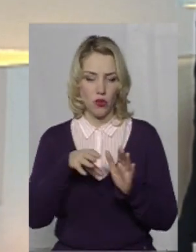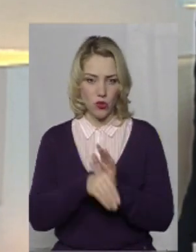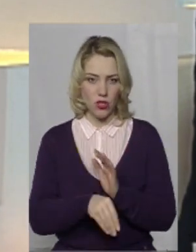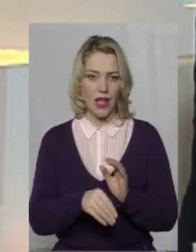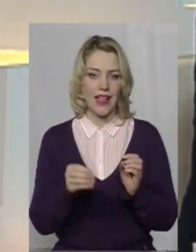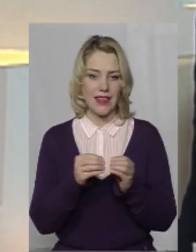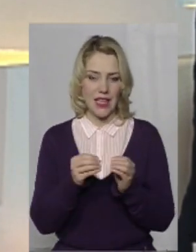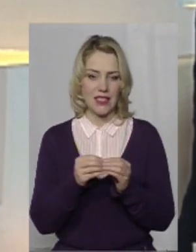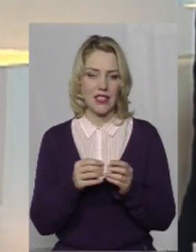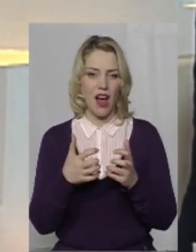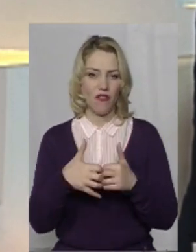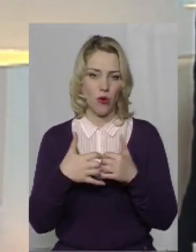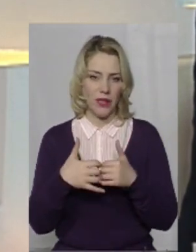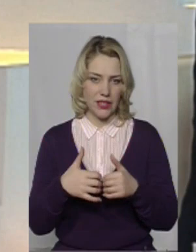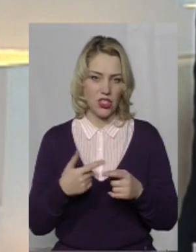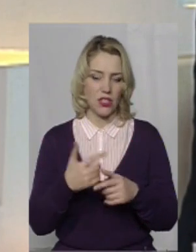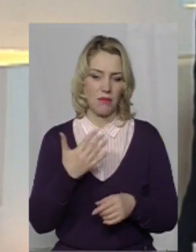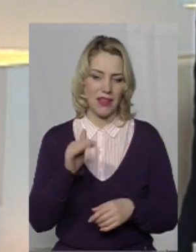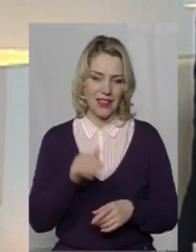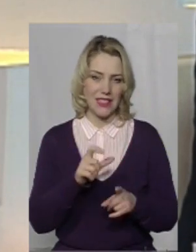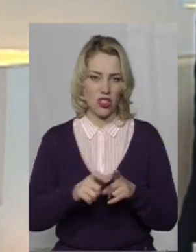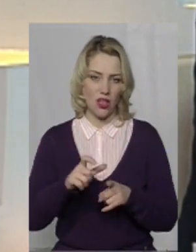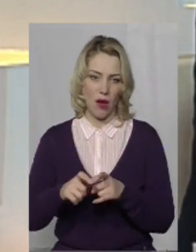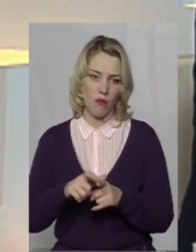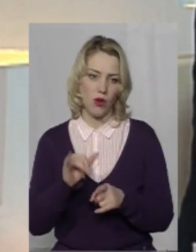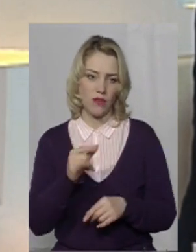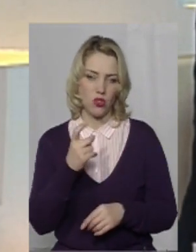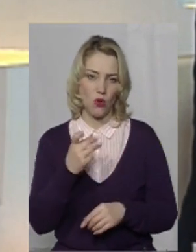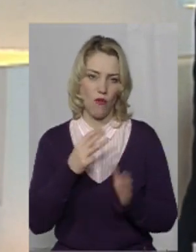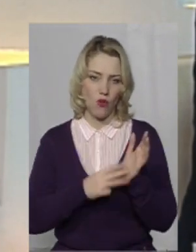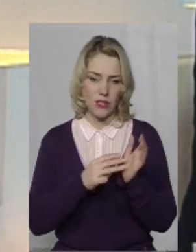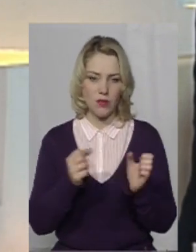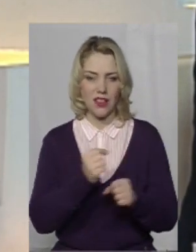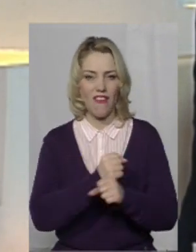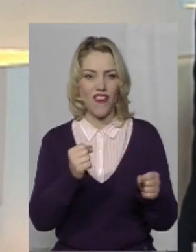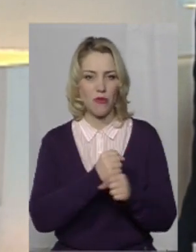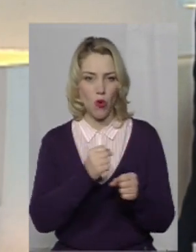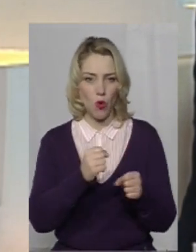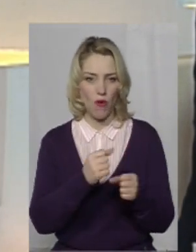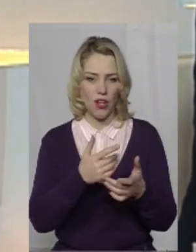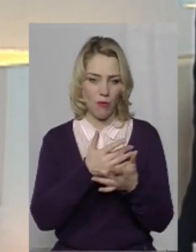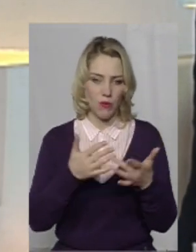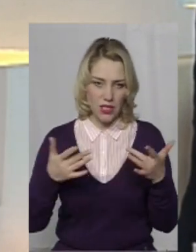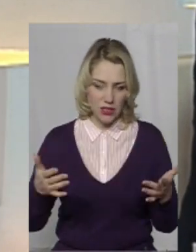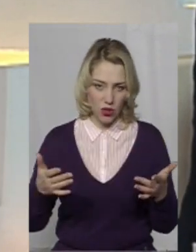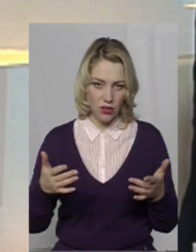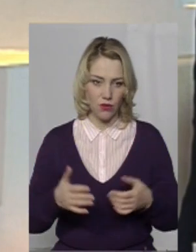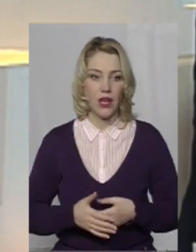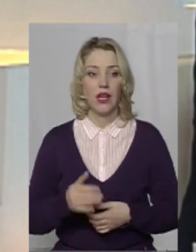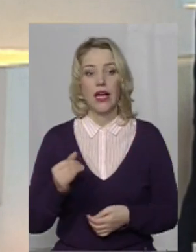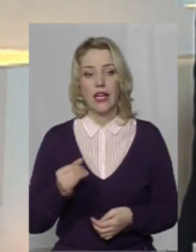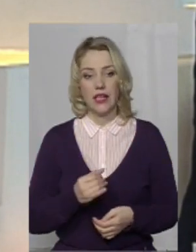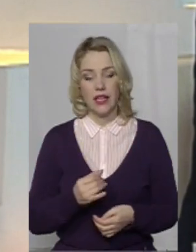автоматичних, майже 5 тисяч набоїв та 180 гранат, вибухових пристроїв, снарядів і